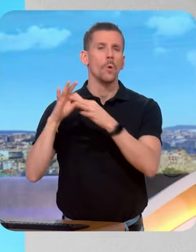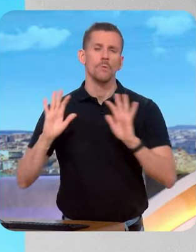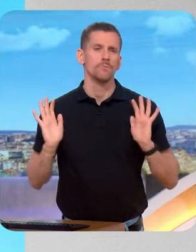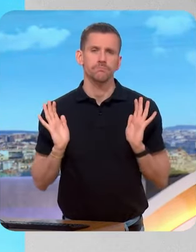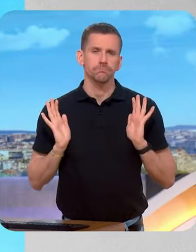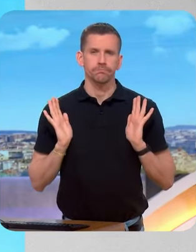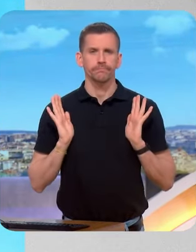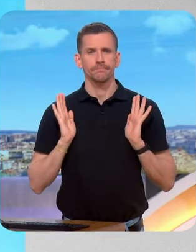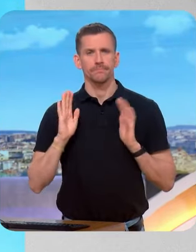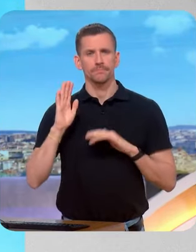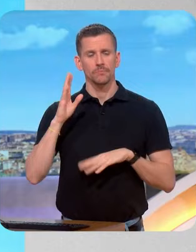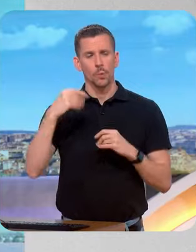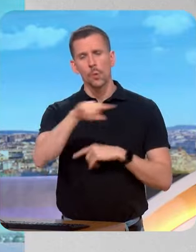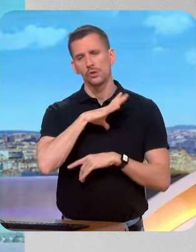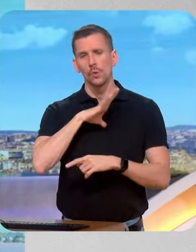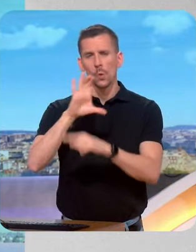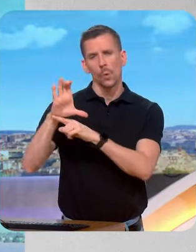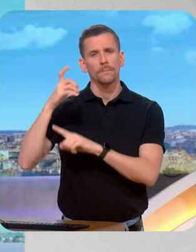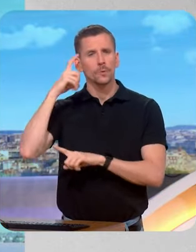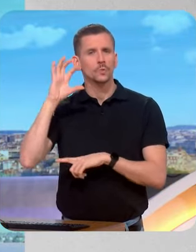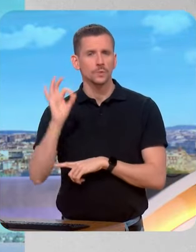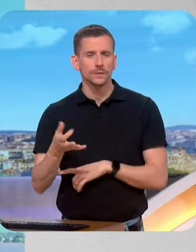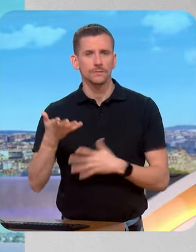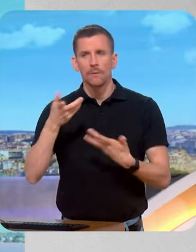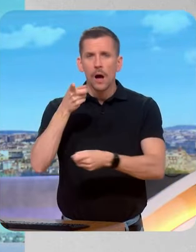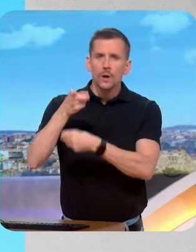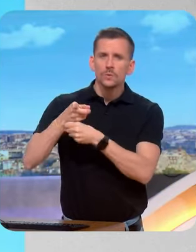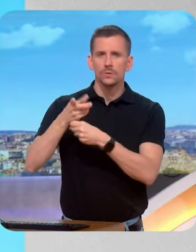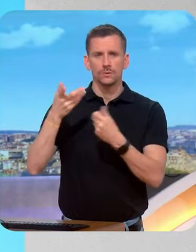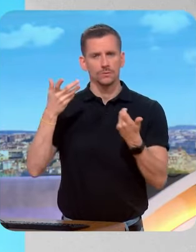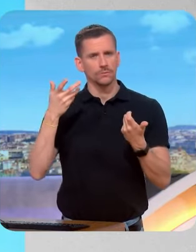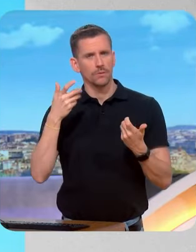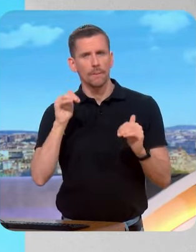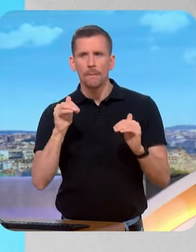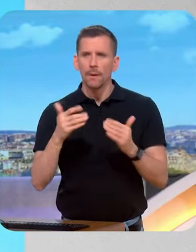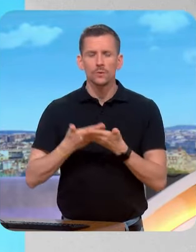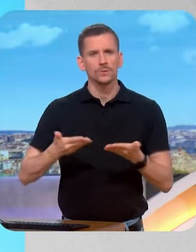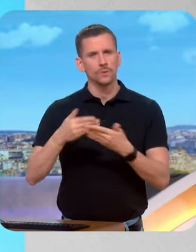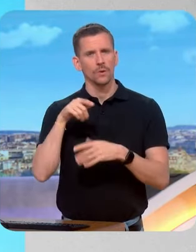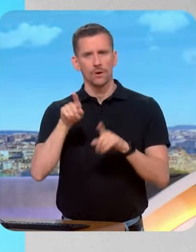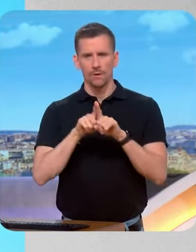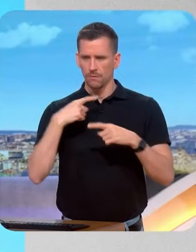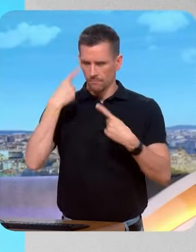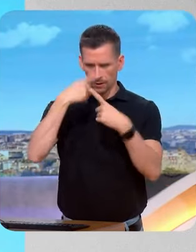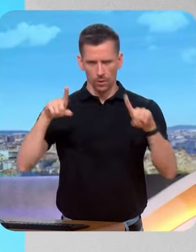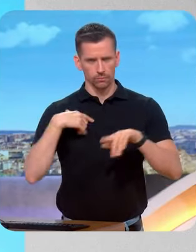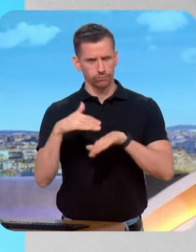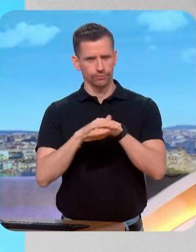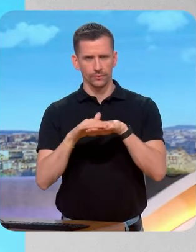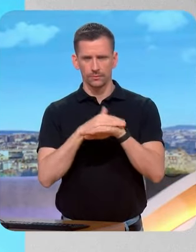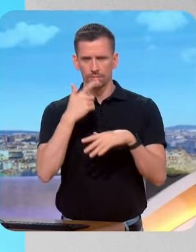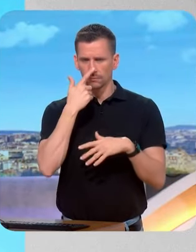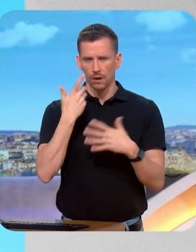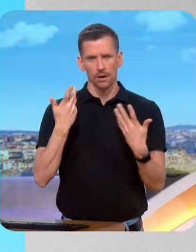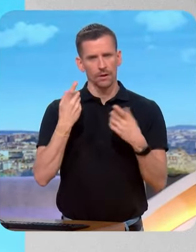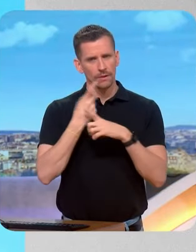D'autant que les accusations qui étaient portées contre nous l'étaient d'accusateurs devenus des ennemis politiques. Donc on continuera de se défendre.